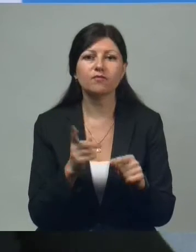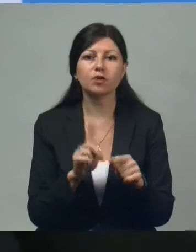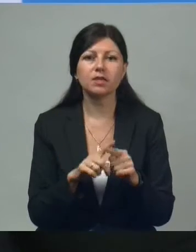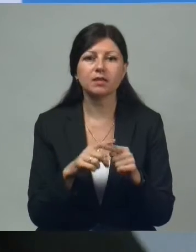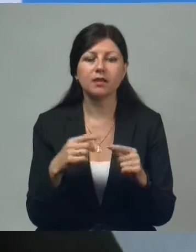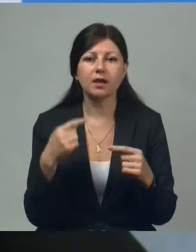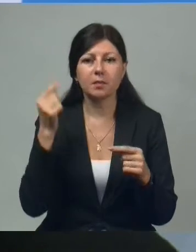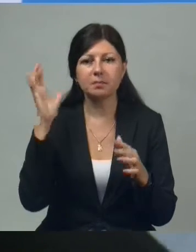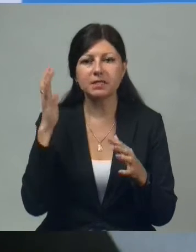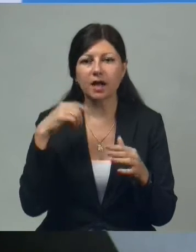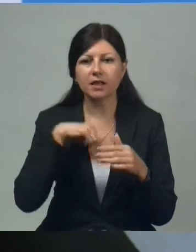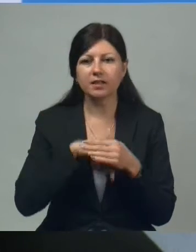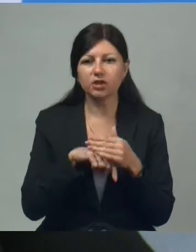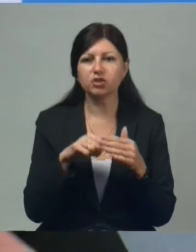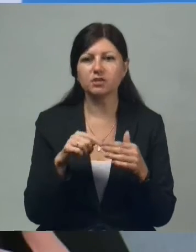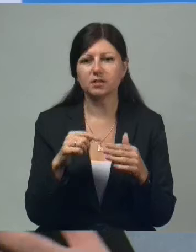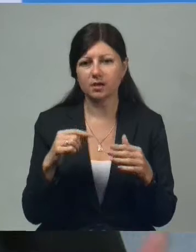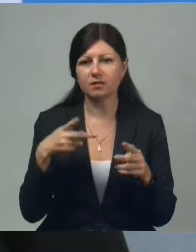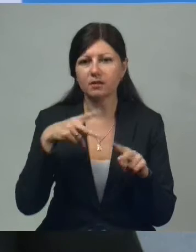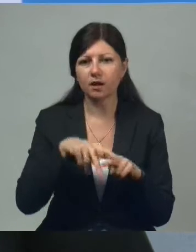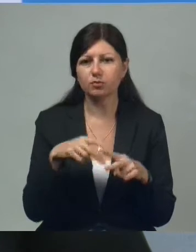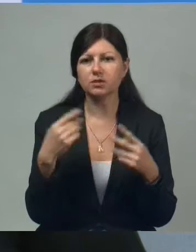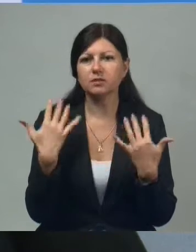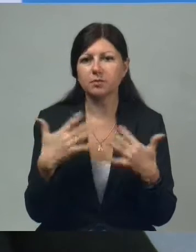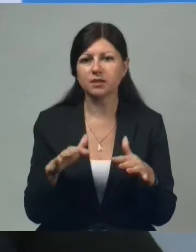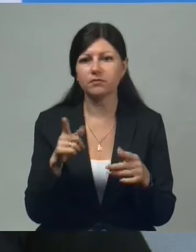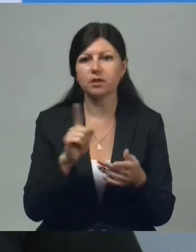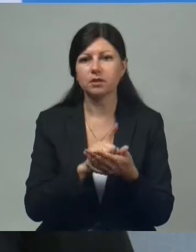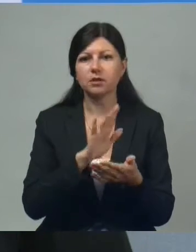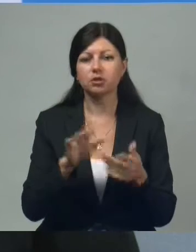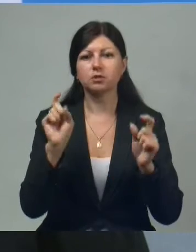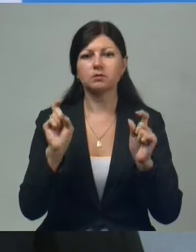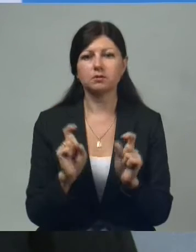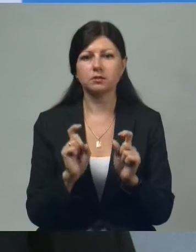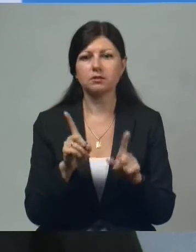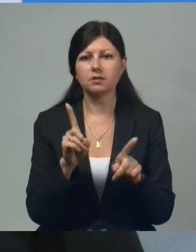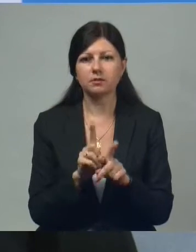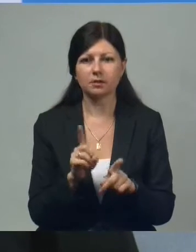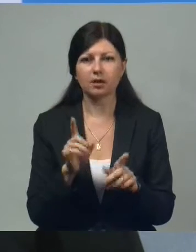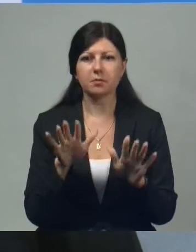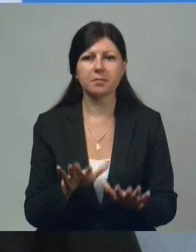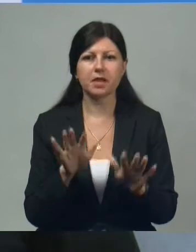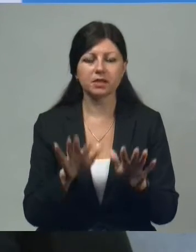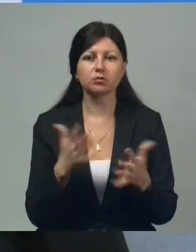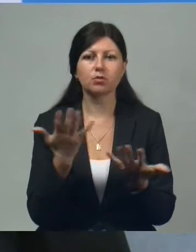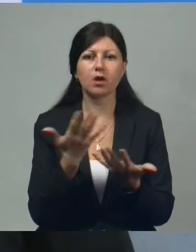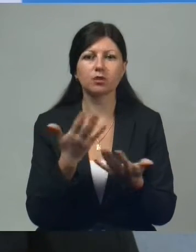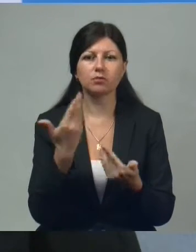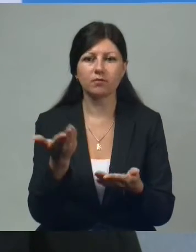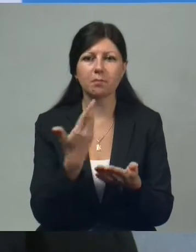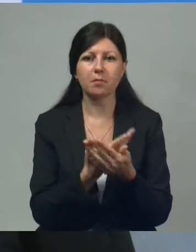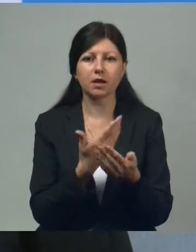напряжение психологическое, да? Что вы не обязаны сидеть как пригвожденные вот к тому месту, которое указал